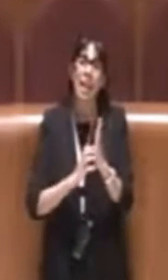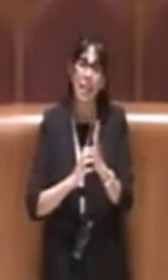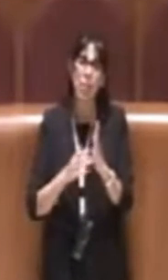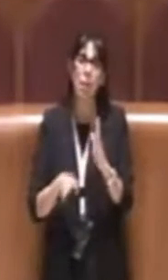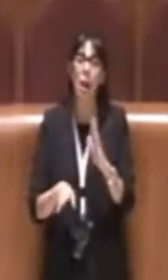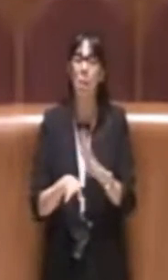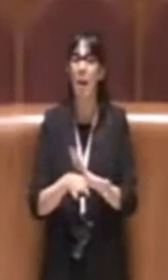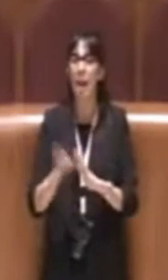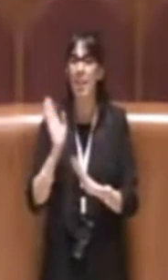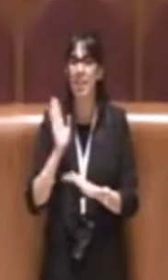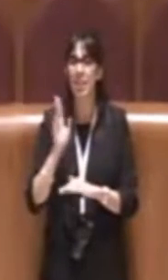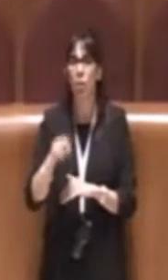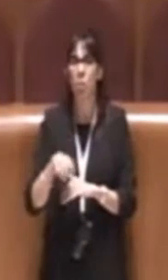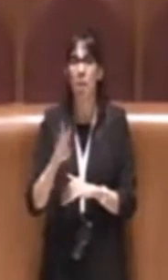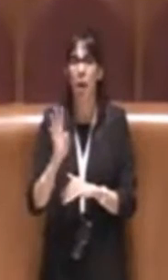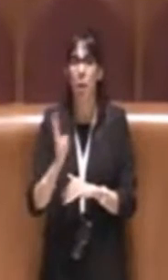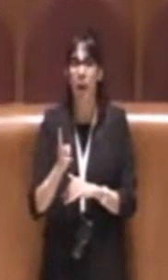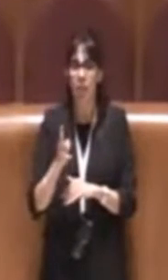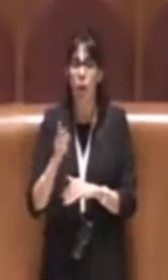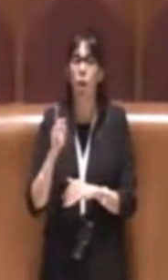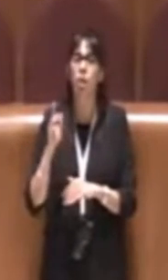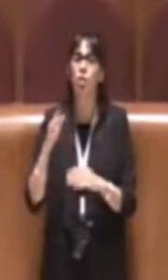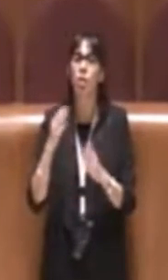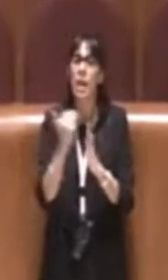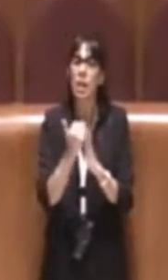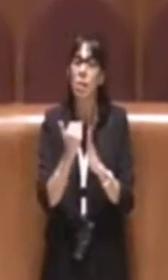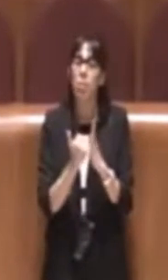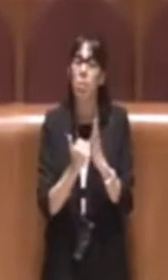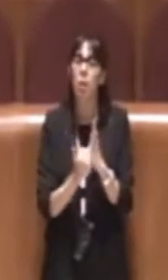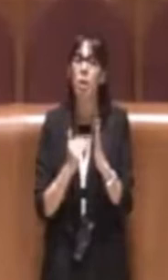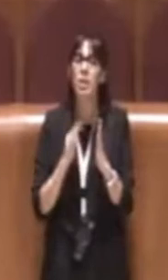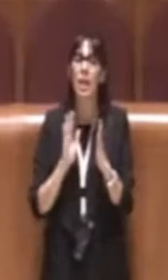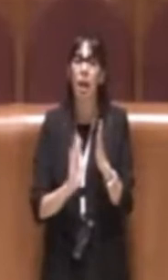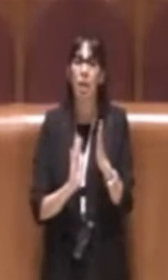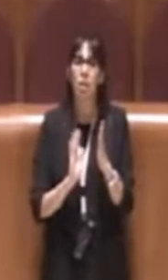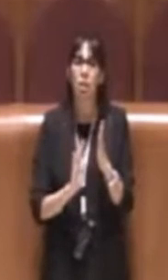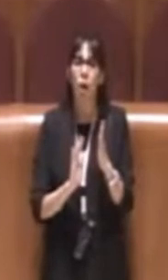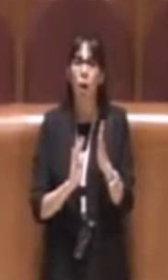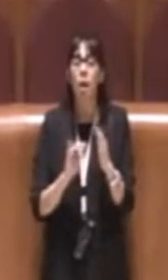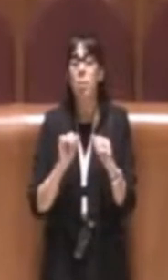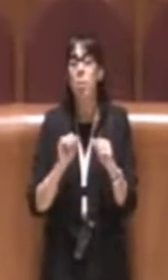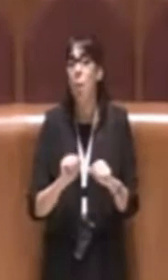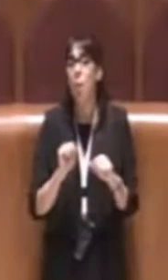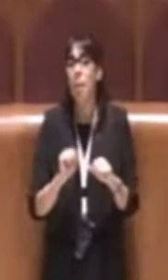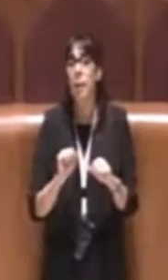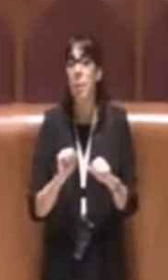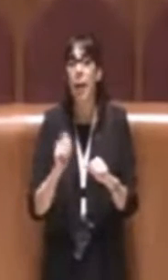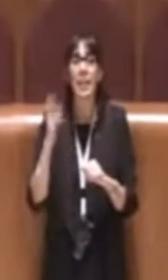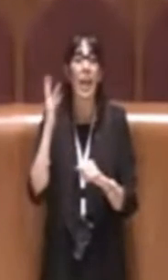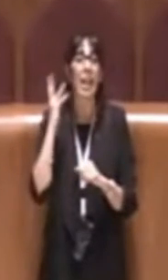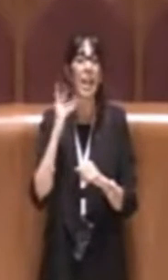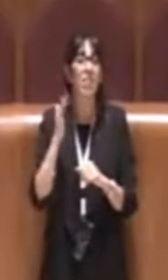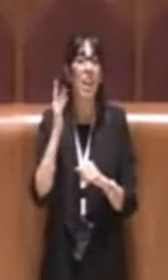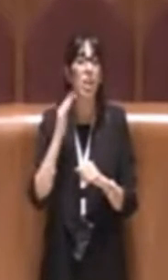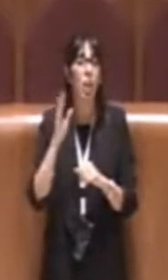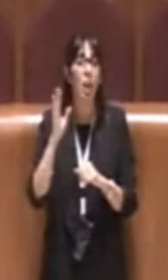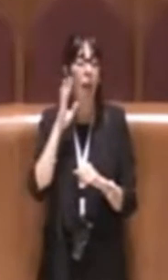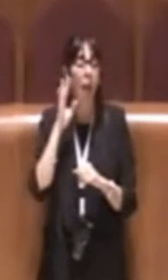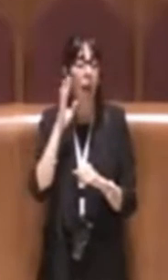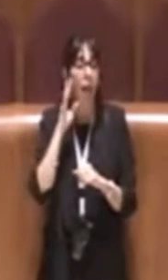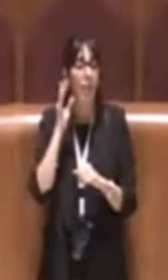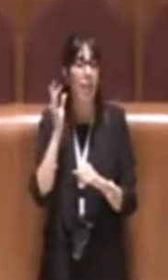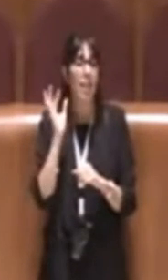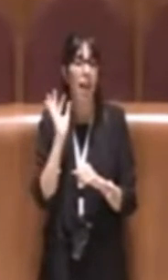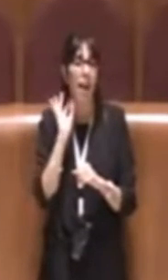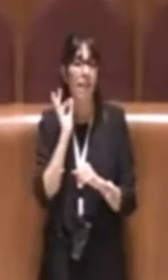impostazione probabilmente non c'è stata mai una riflessione attenta su